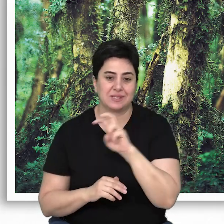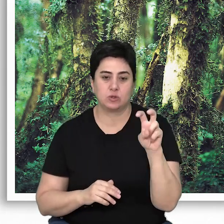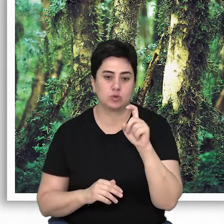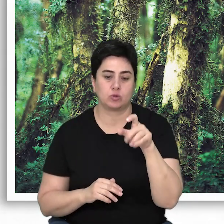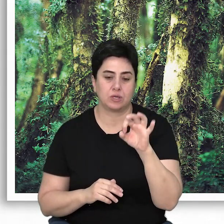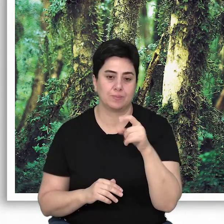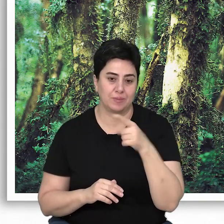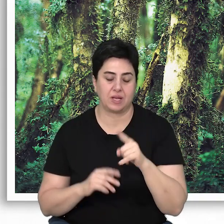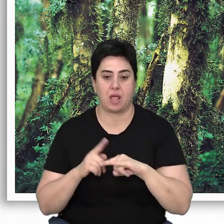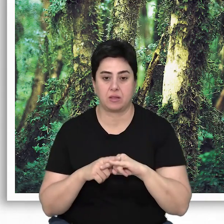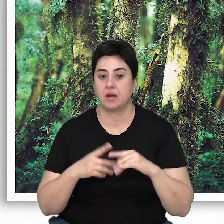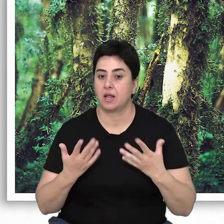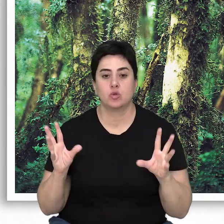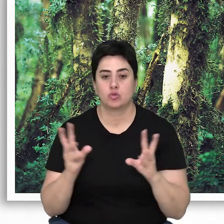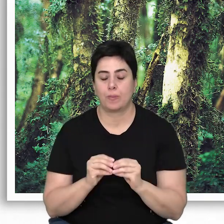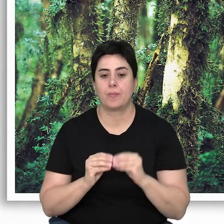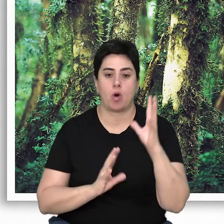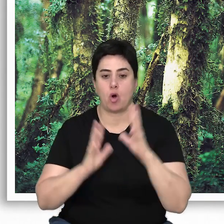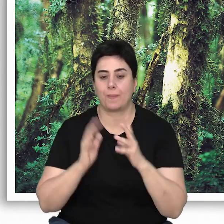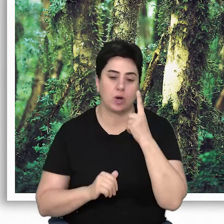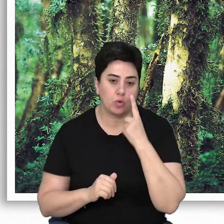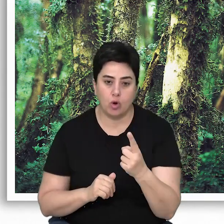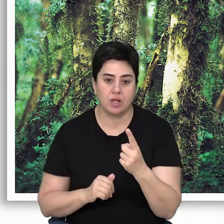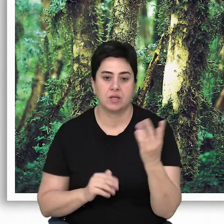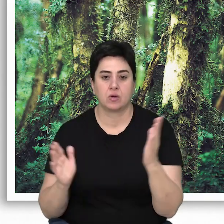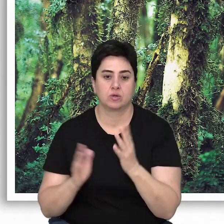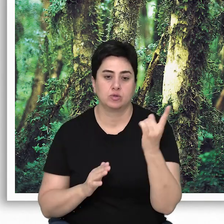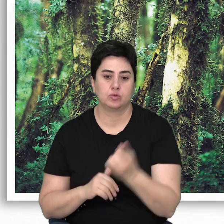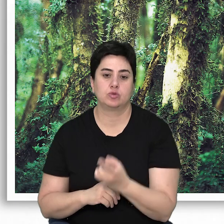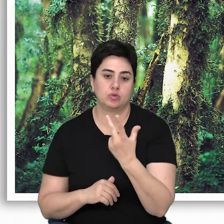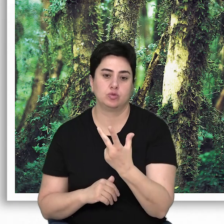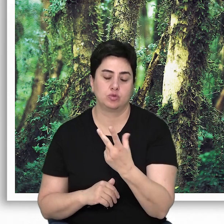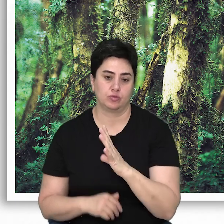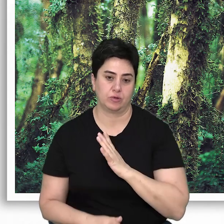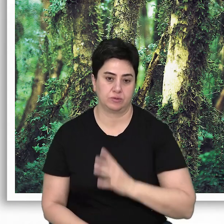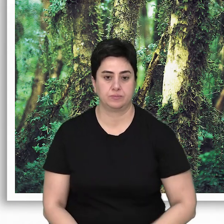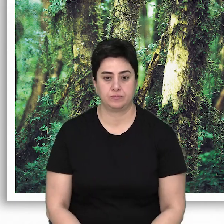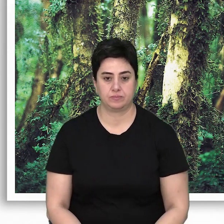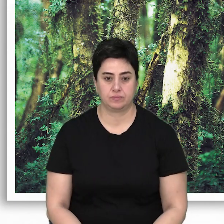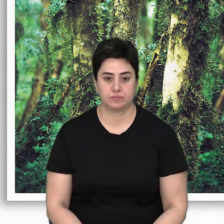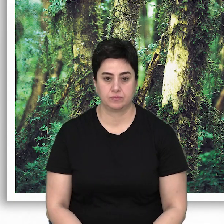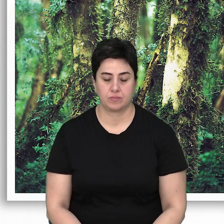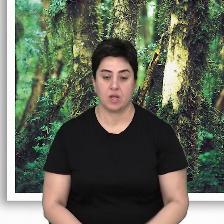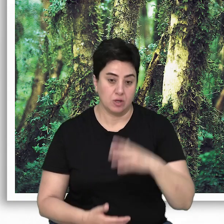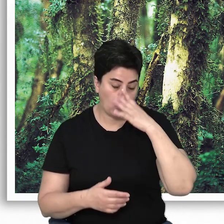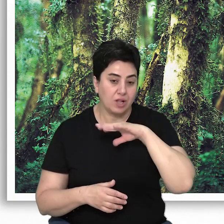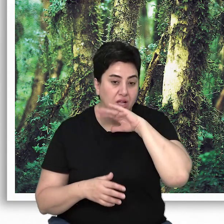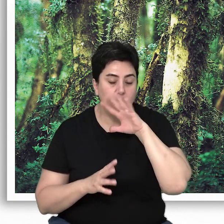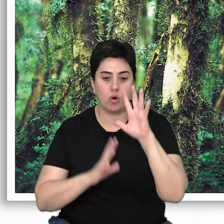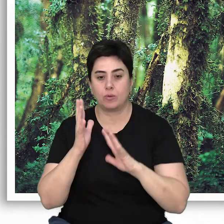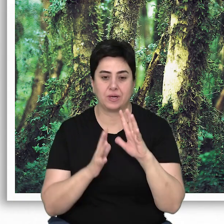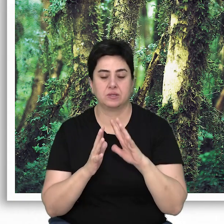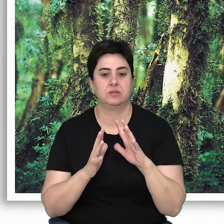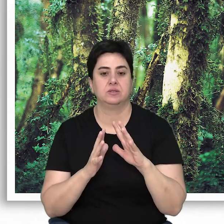890 bin hektar, yani toplam ormanlık alanın yaklaşık %3'üne denk geliyor. Doğal